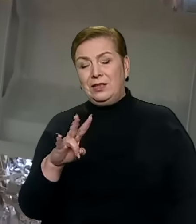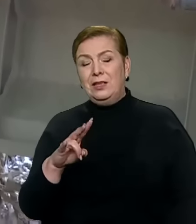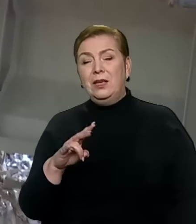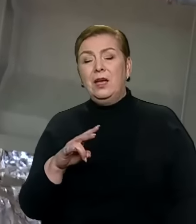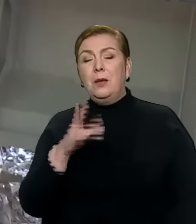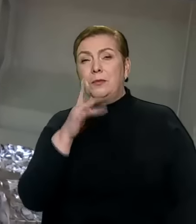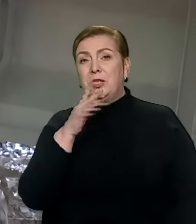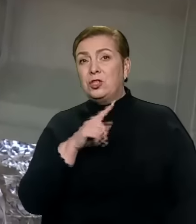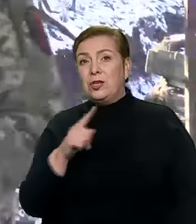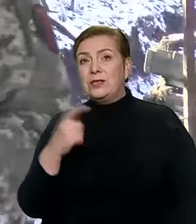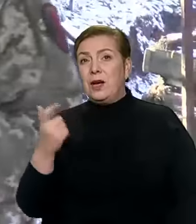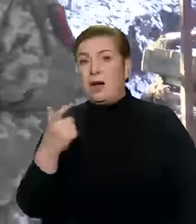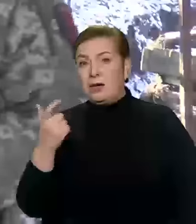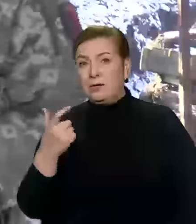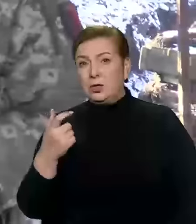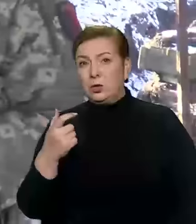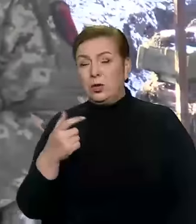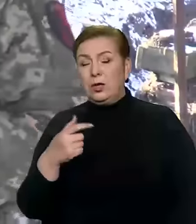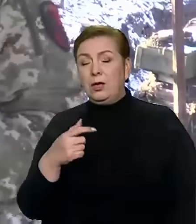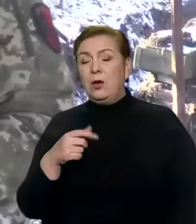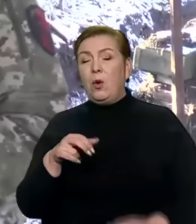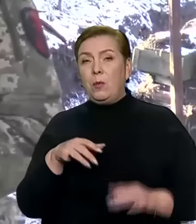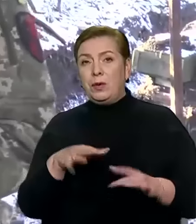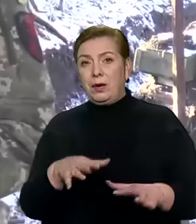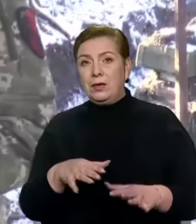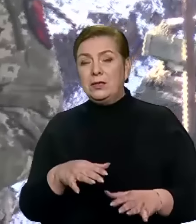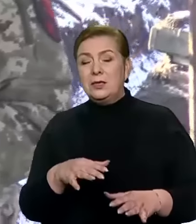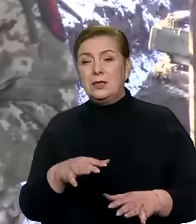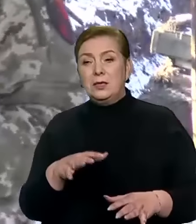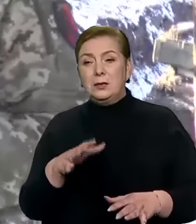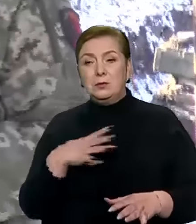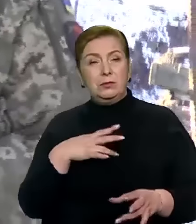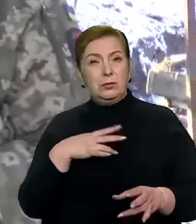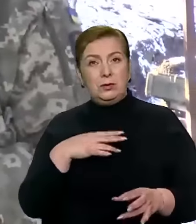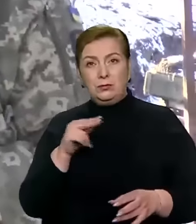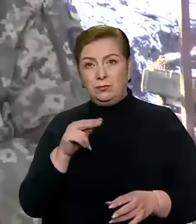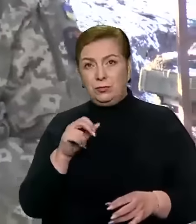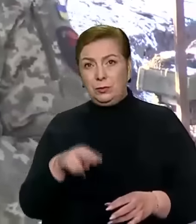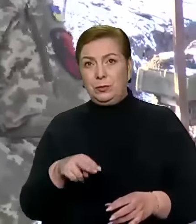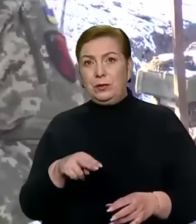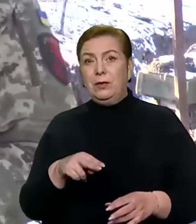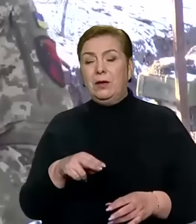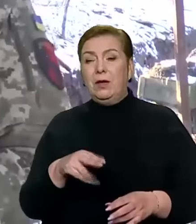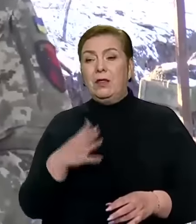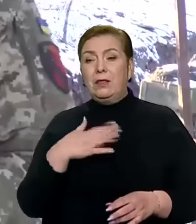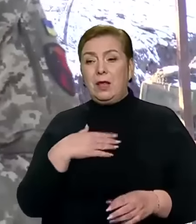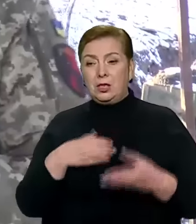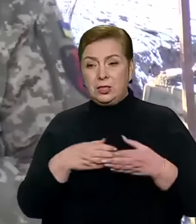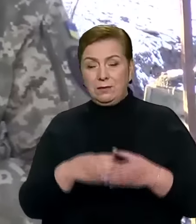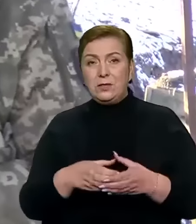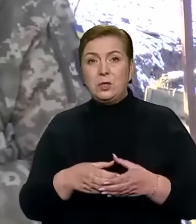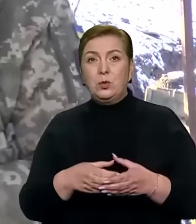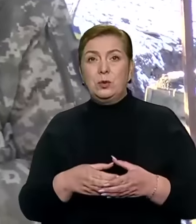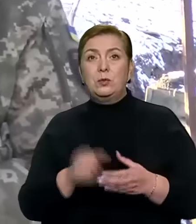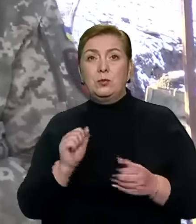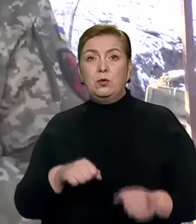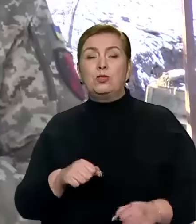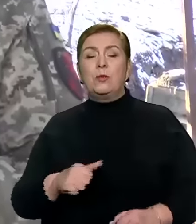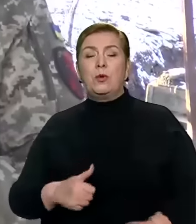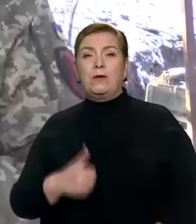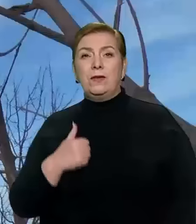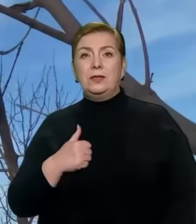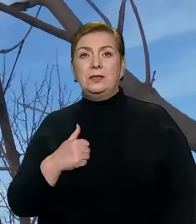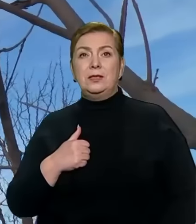час харківської операції. Зокрема, наш дивізіон може похвалитися і збиттям стріли 10-ї